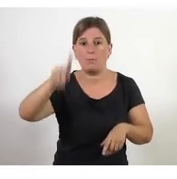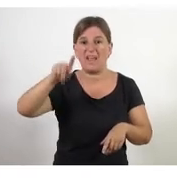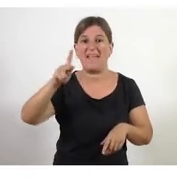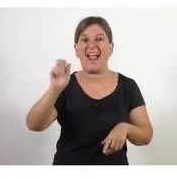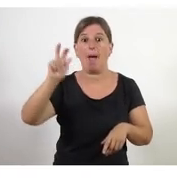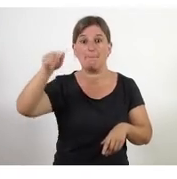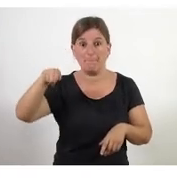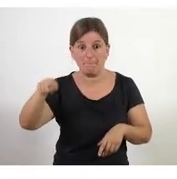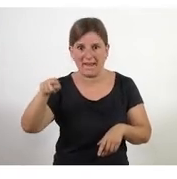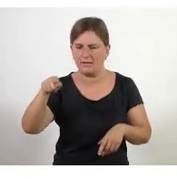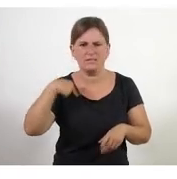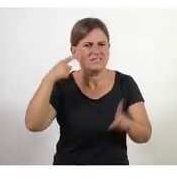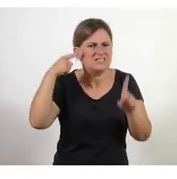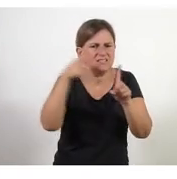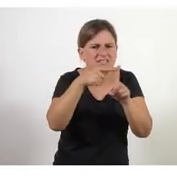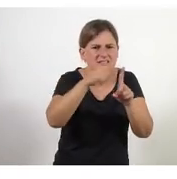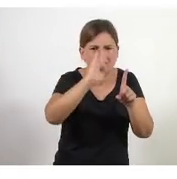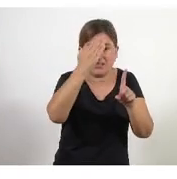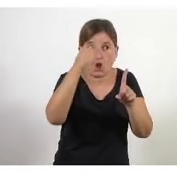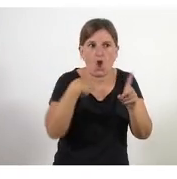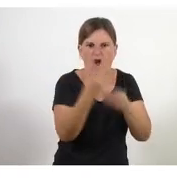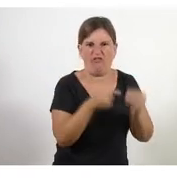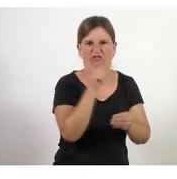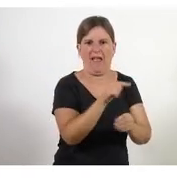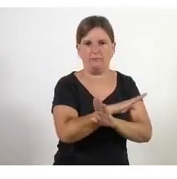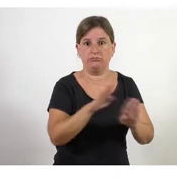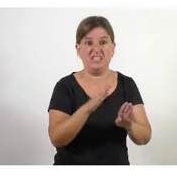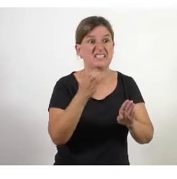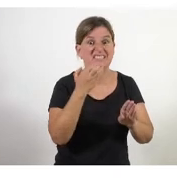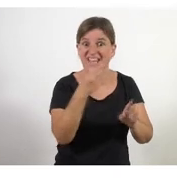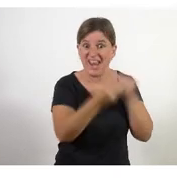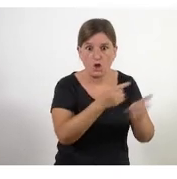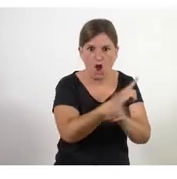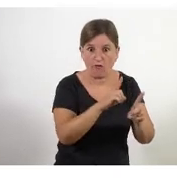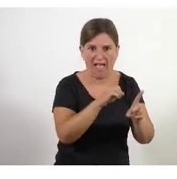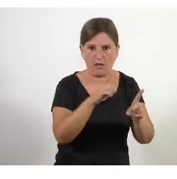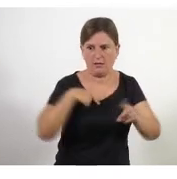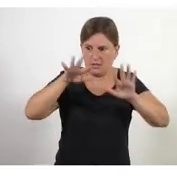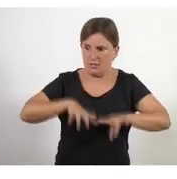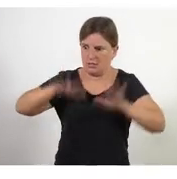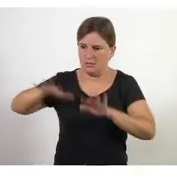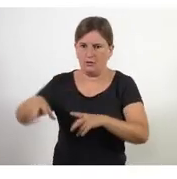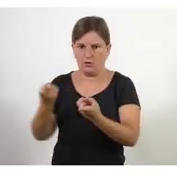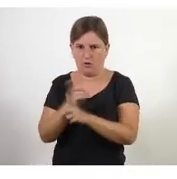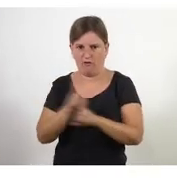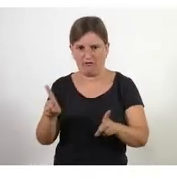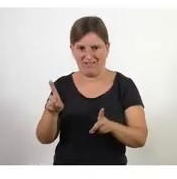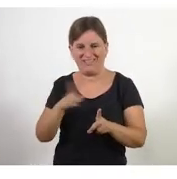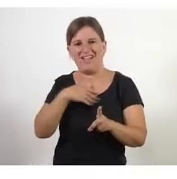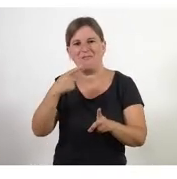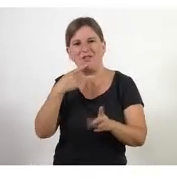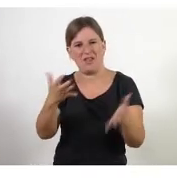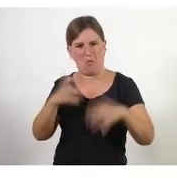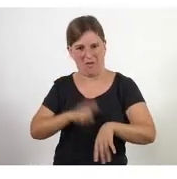a allò que realment farem sinó no ens dediquem i són metodologies dissenyades per optimitzar la dedicació